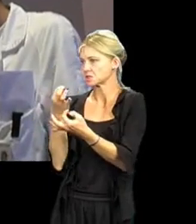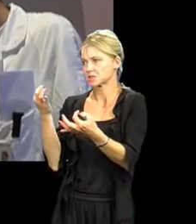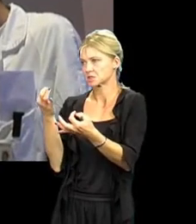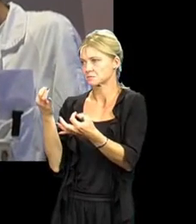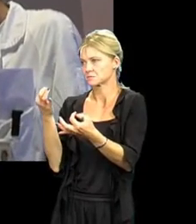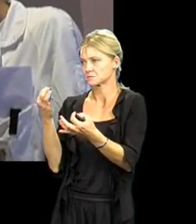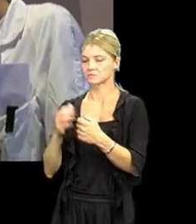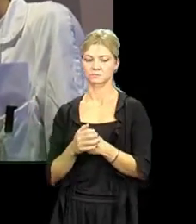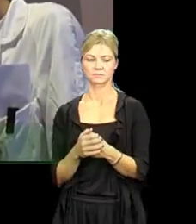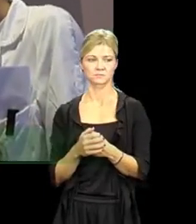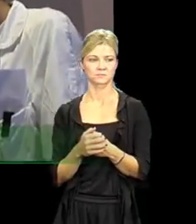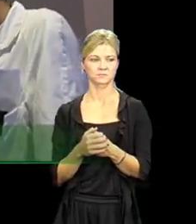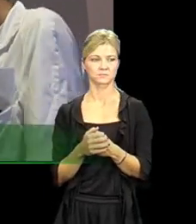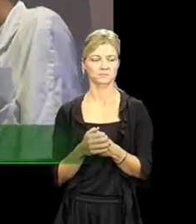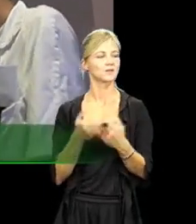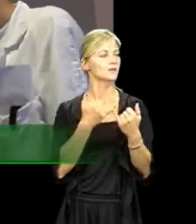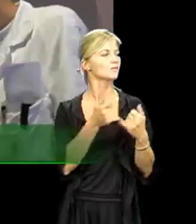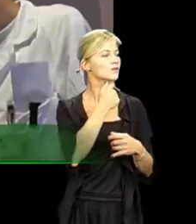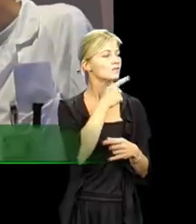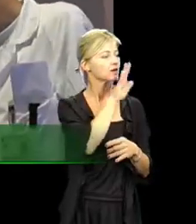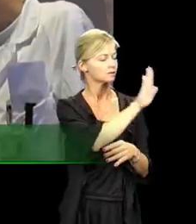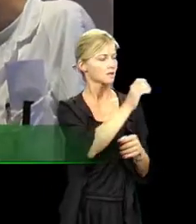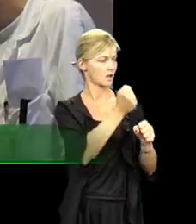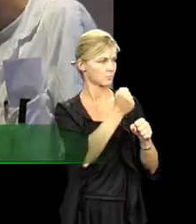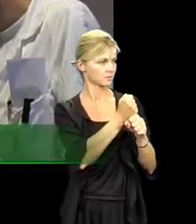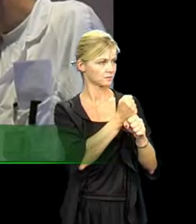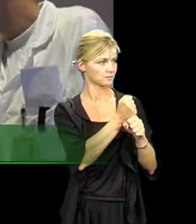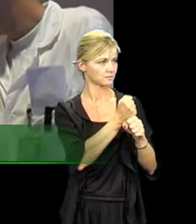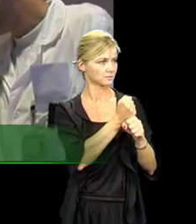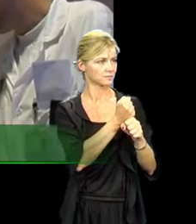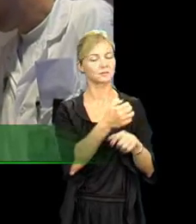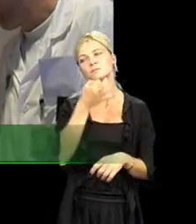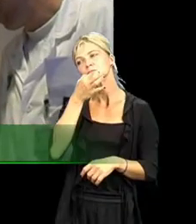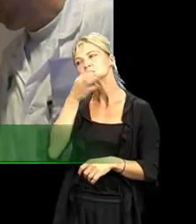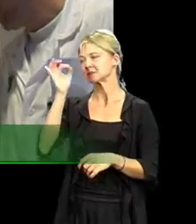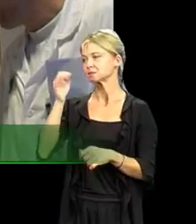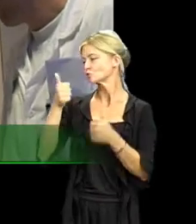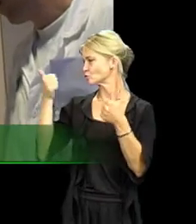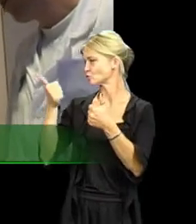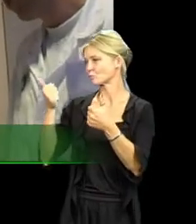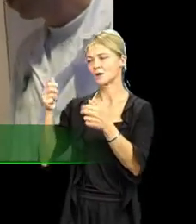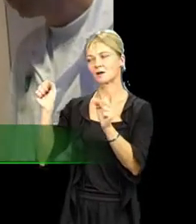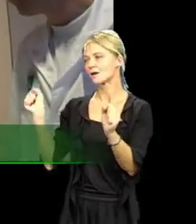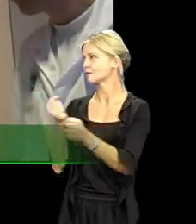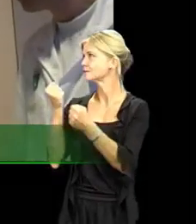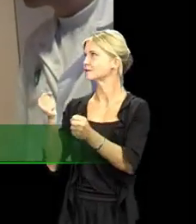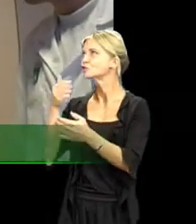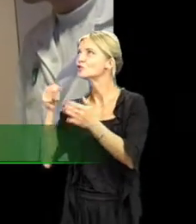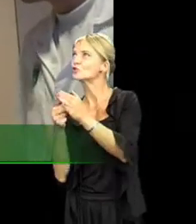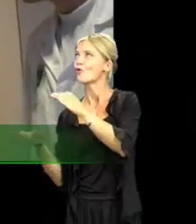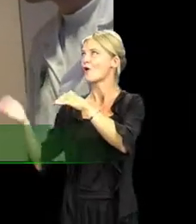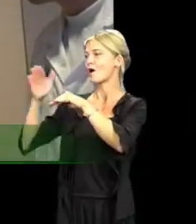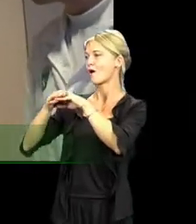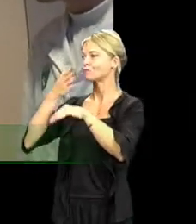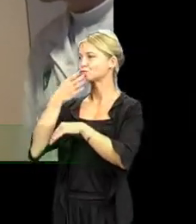Erstens. Es könnte nicht schöner sein. Weil, wenn ich eine Arbeit gesucht habe, habe immer geschaut, was ich erwische, was